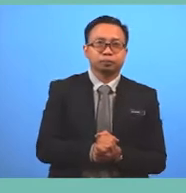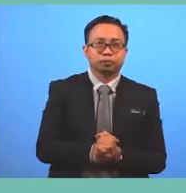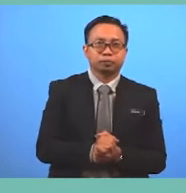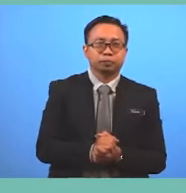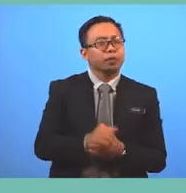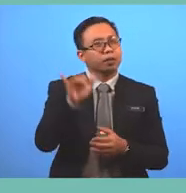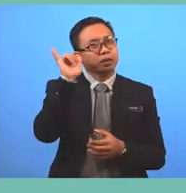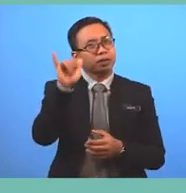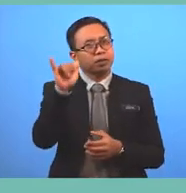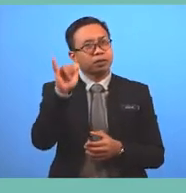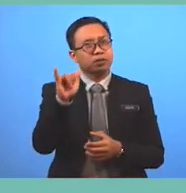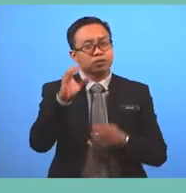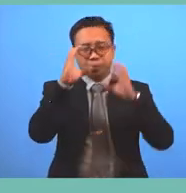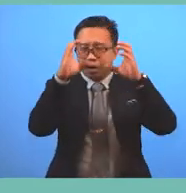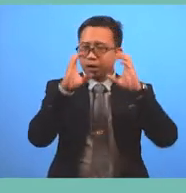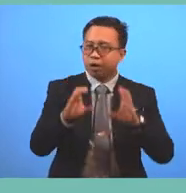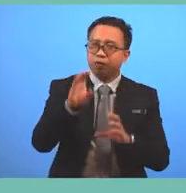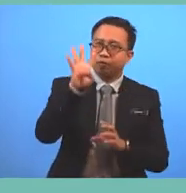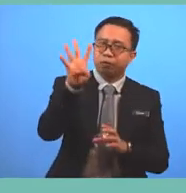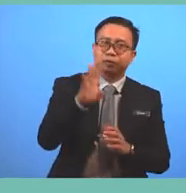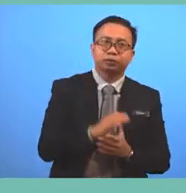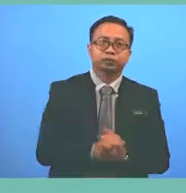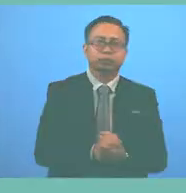Yes, paragraph 4 Yes,